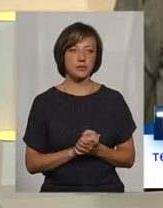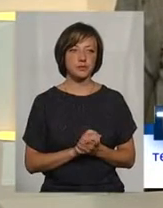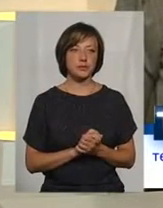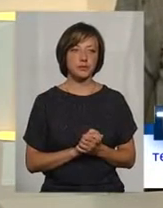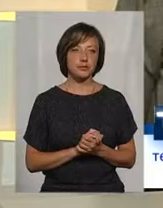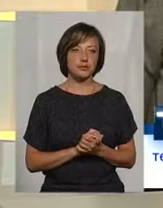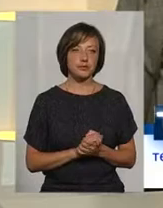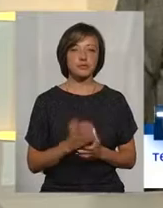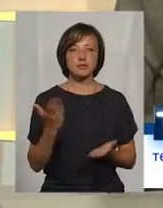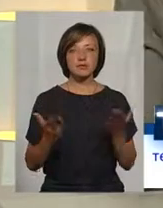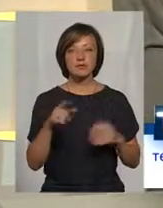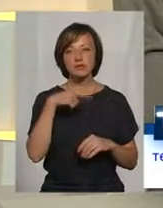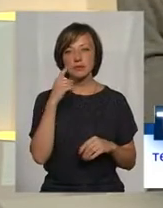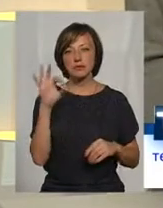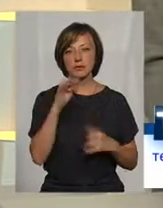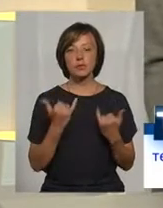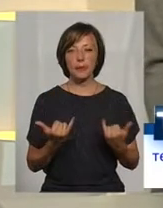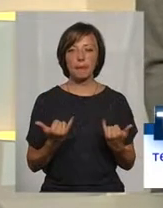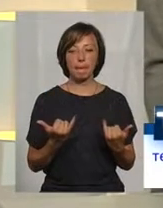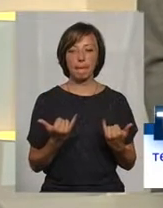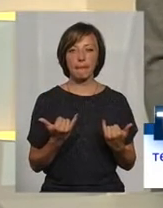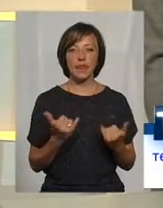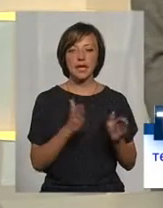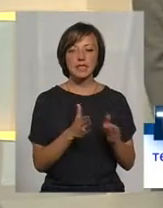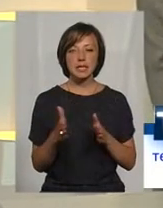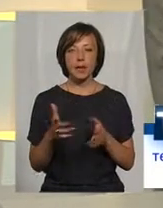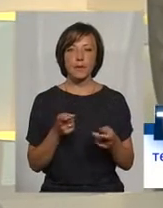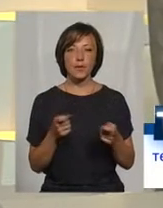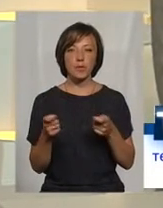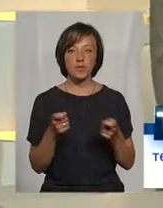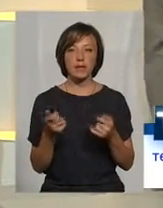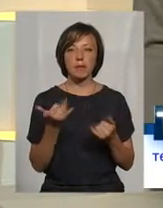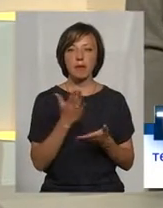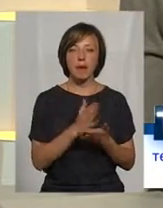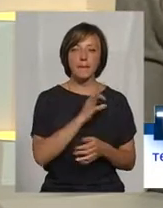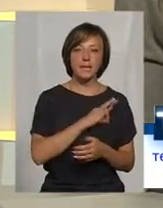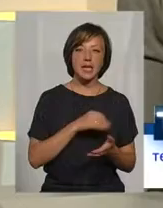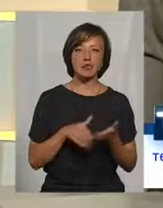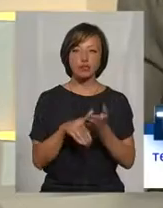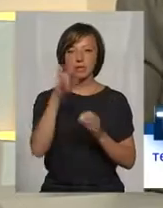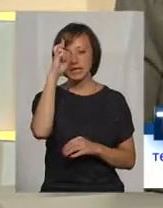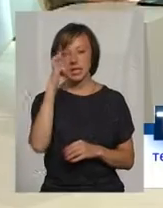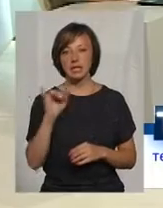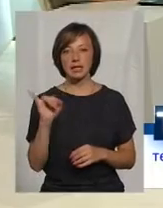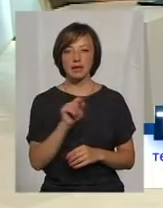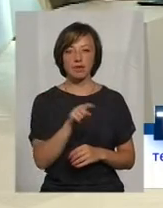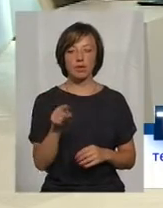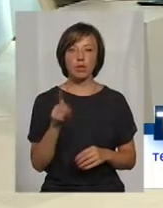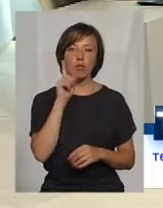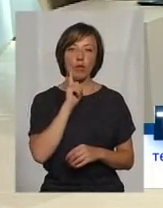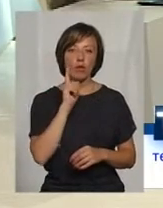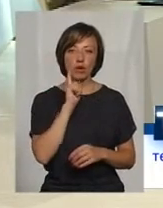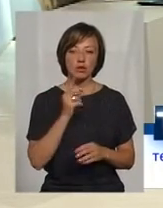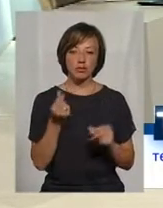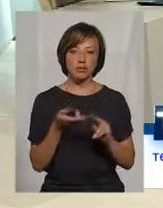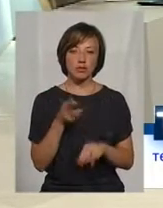будинків, якщо ми говоримо про нинішню систему координат, коли ми маємо пільги, маємо субсидії, і вони поки що